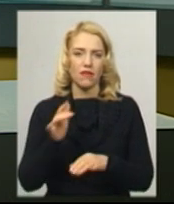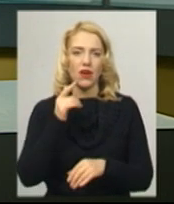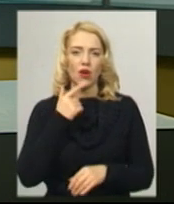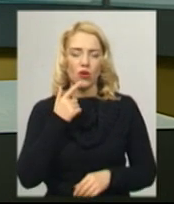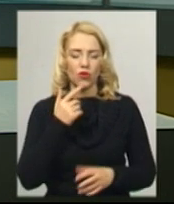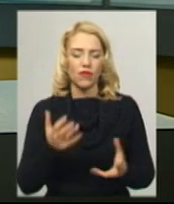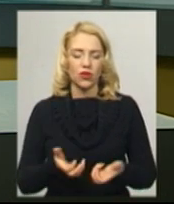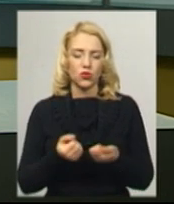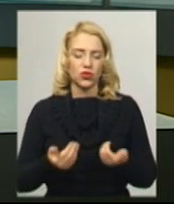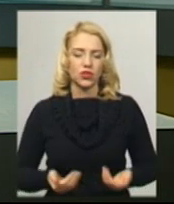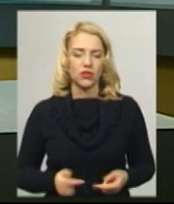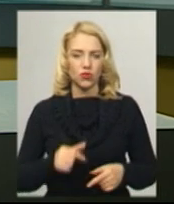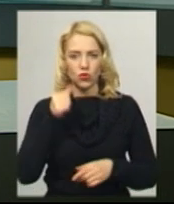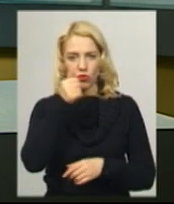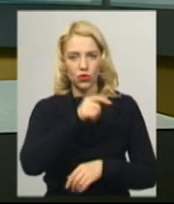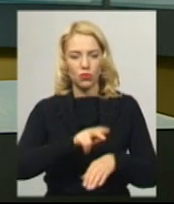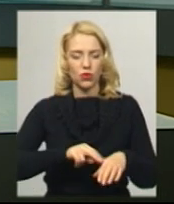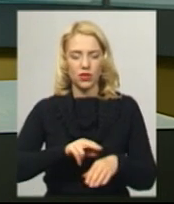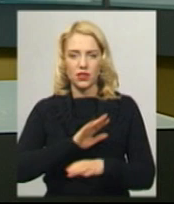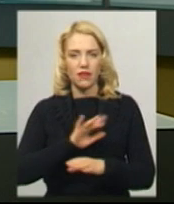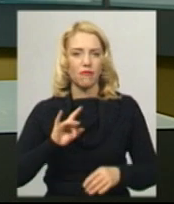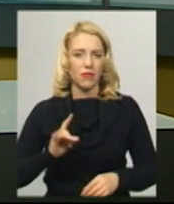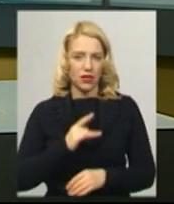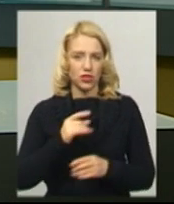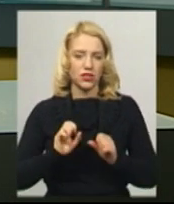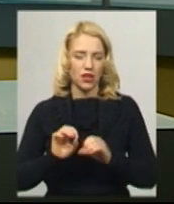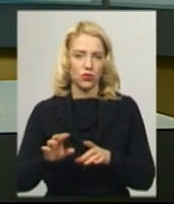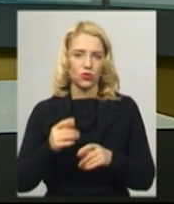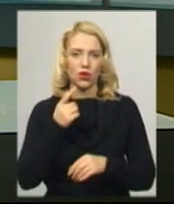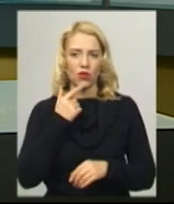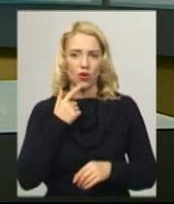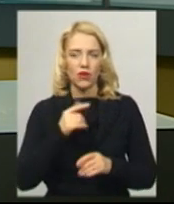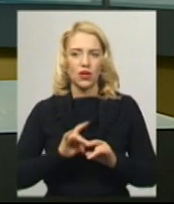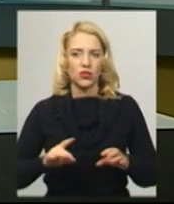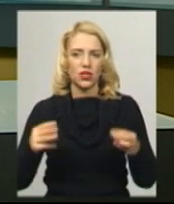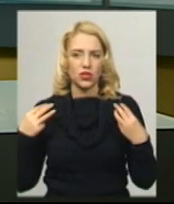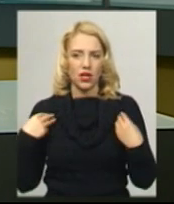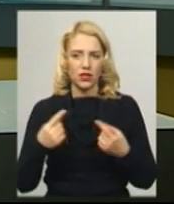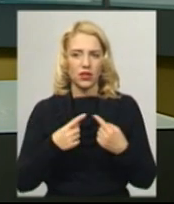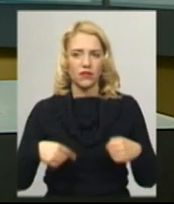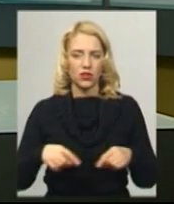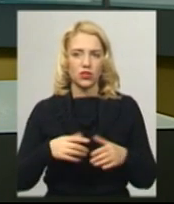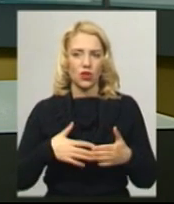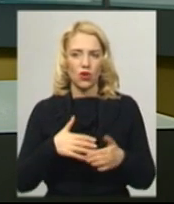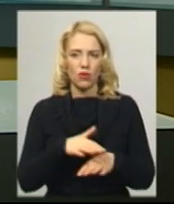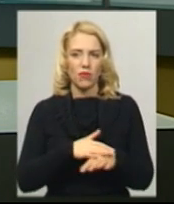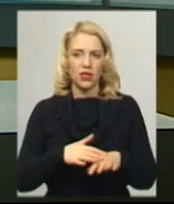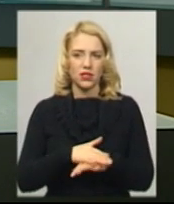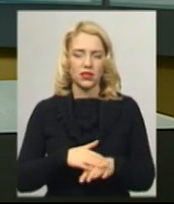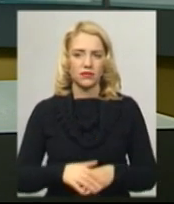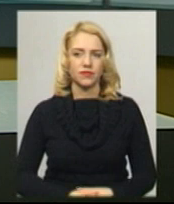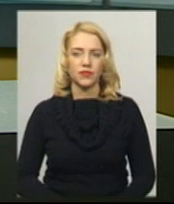Цього року патрульні поліцейські не вперше здають кров, каже начальниця відділу зв'язків з громадськістю управління патрульної поліції Ганна